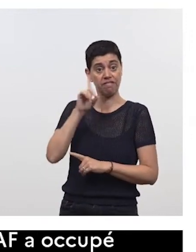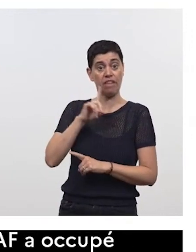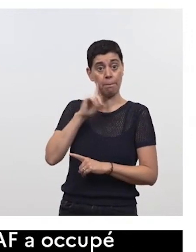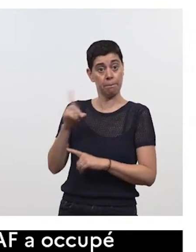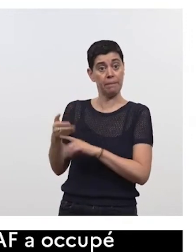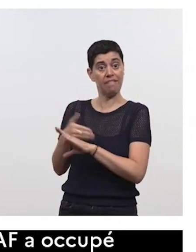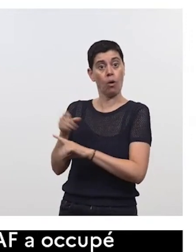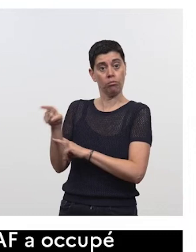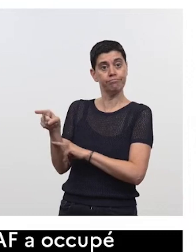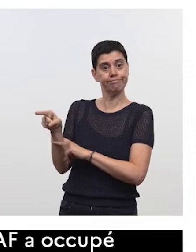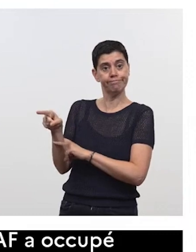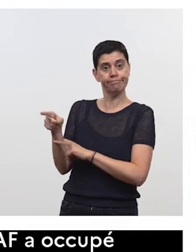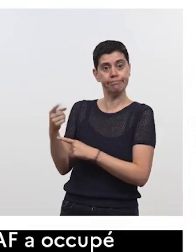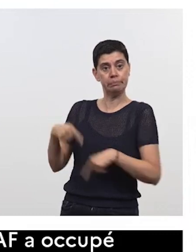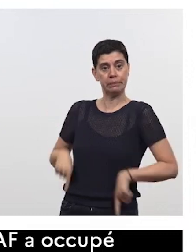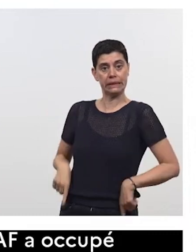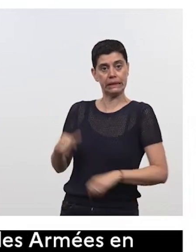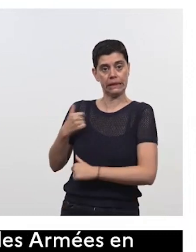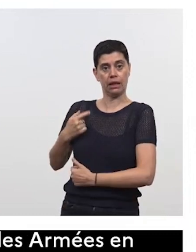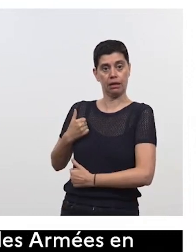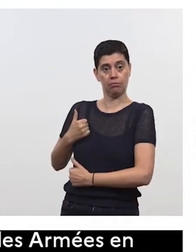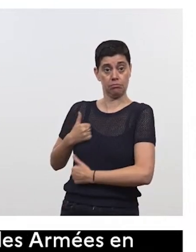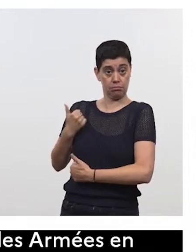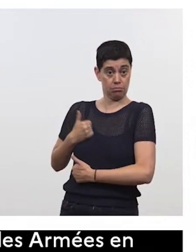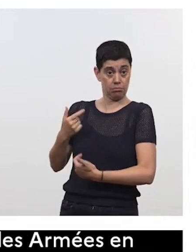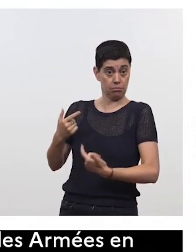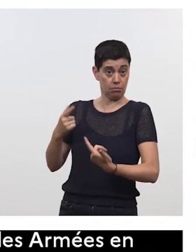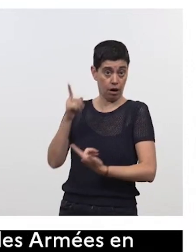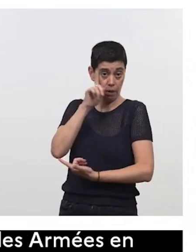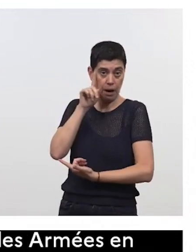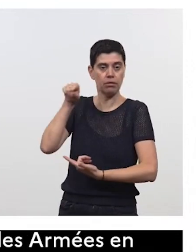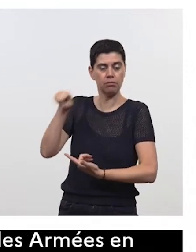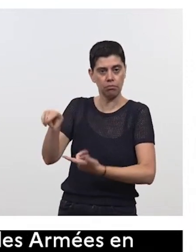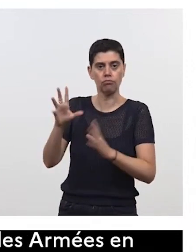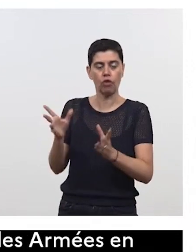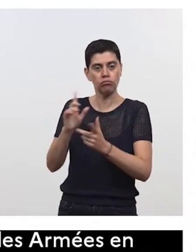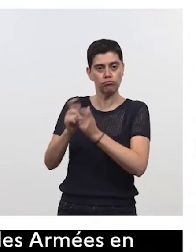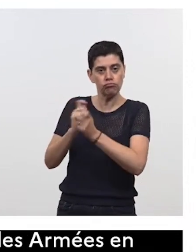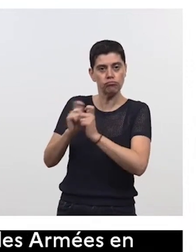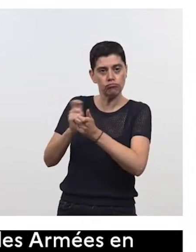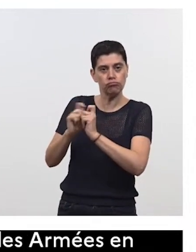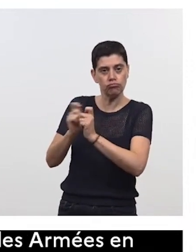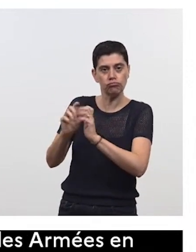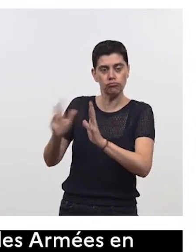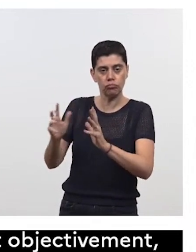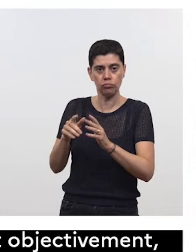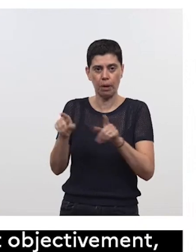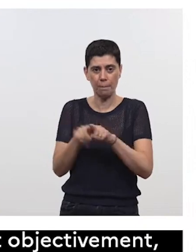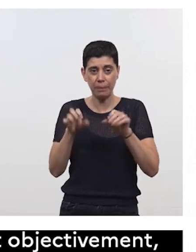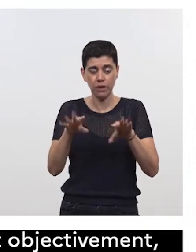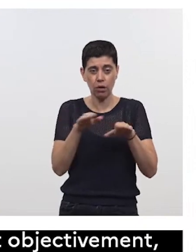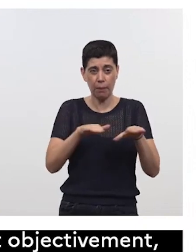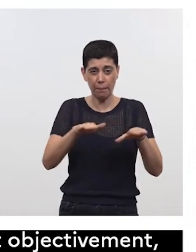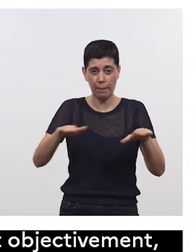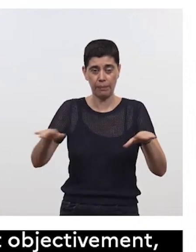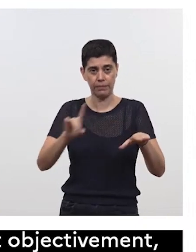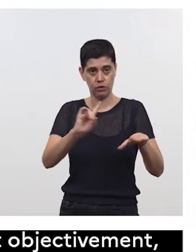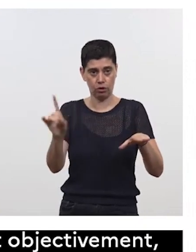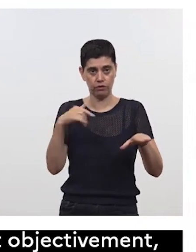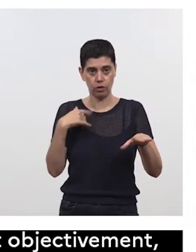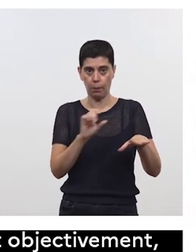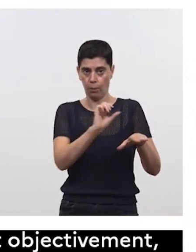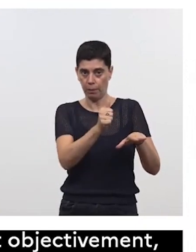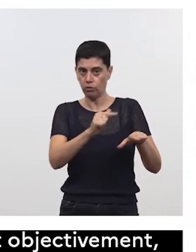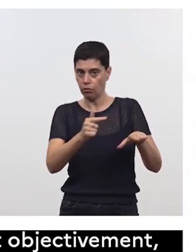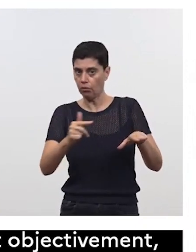méthode en se disant plutôt que d'avancer sur tout en même temps moyennant quoi on avance trop lentement on va reprendre sujet après sujet ce qui nous a